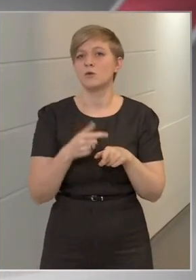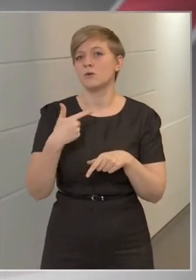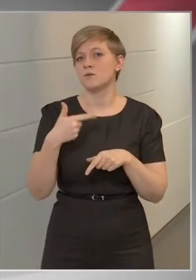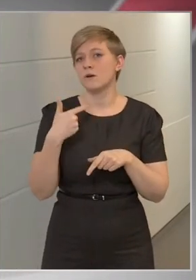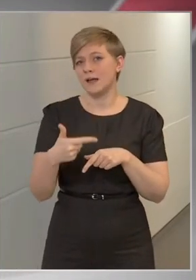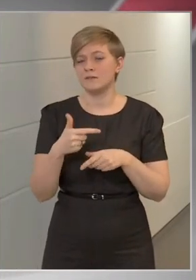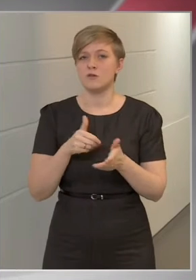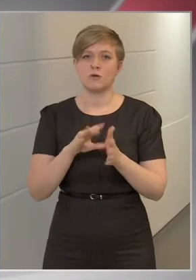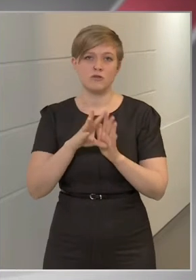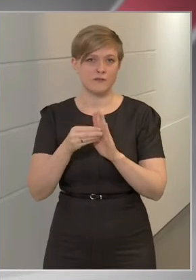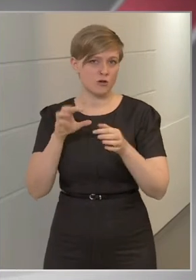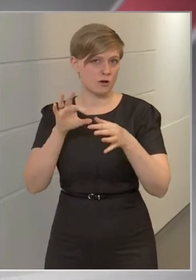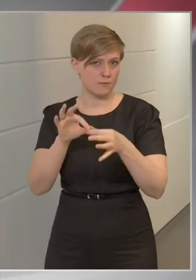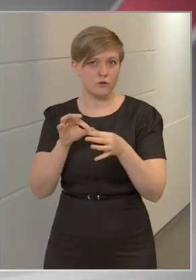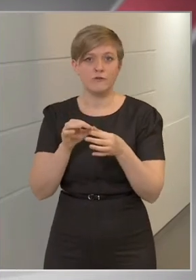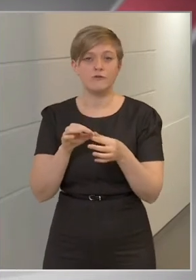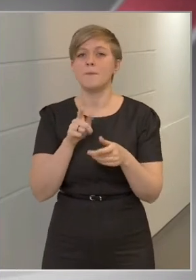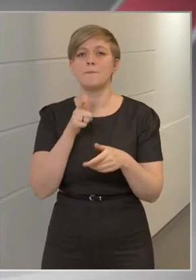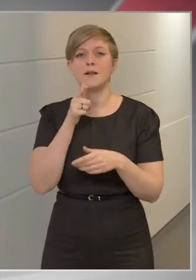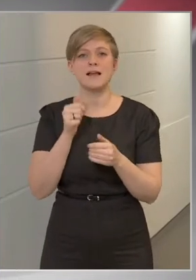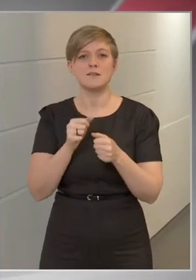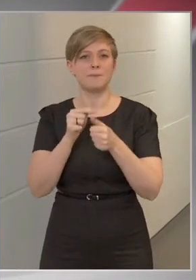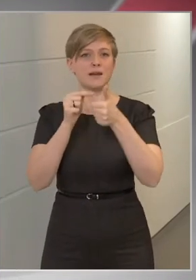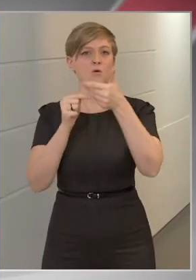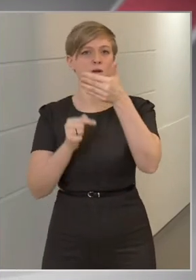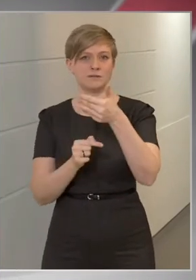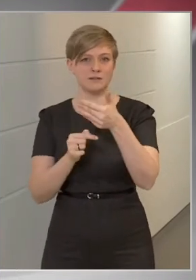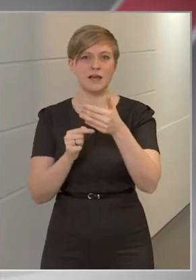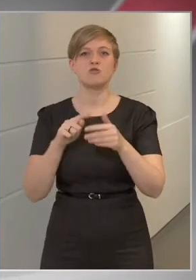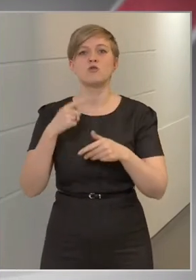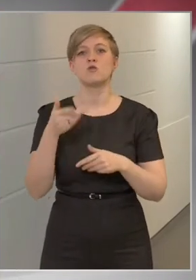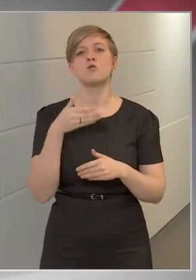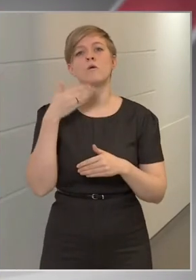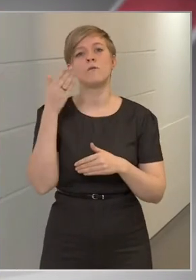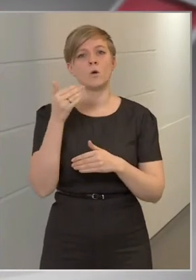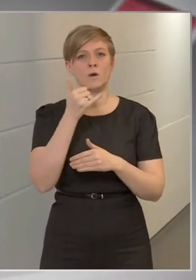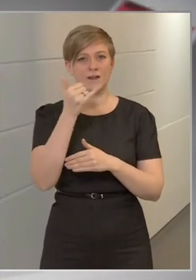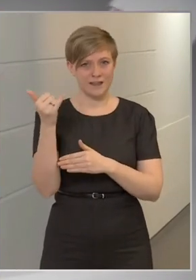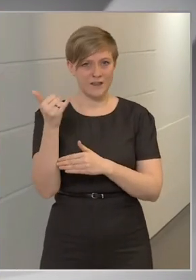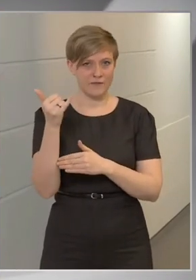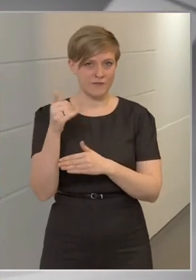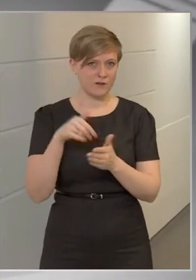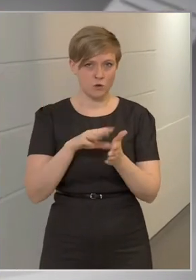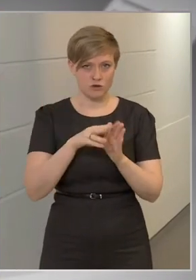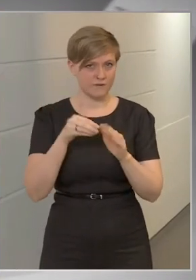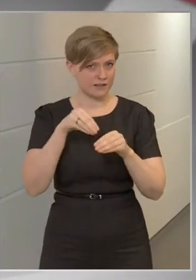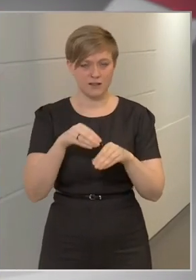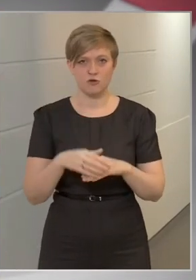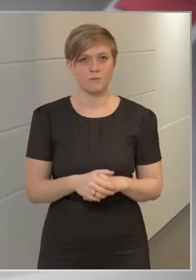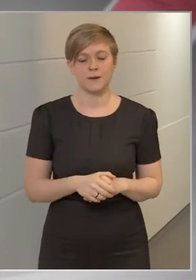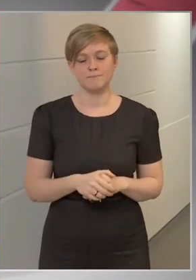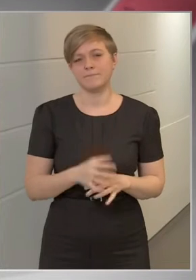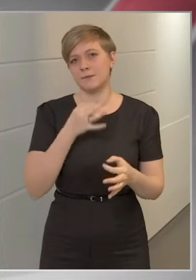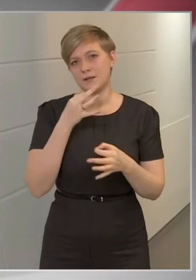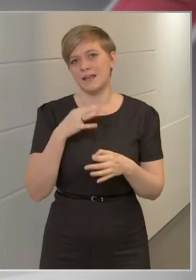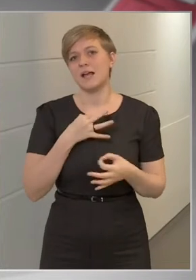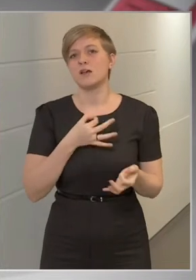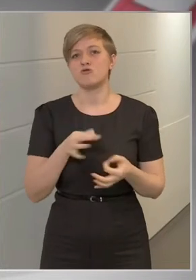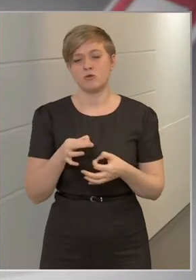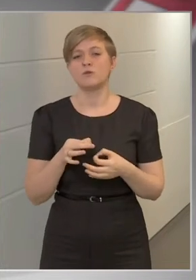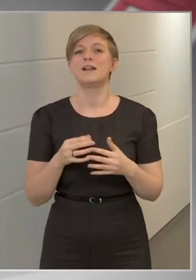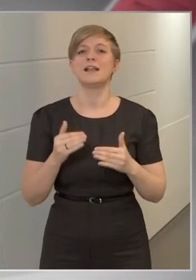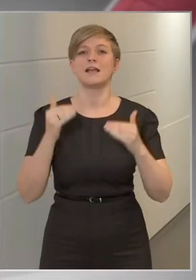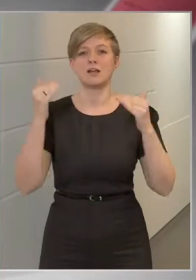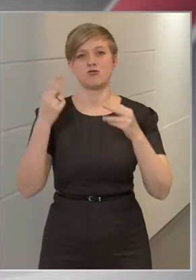költségvetéshez kapcsolódva, mik lesznek a prioritások a jövő évi büdzsében? Nem kérdés, hogy az egészségügy lényegesen több